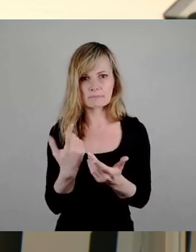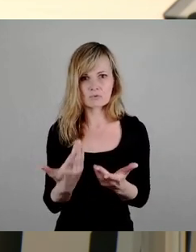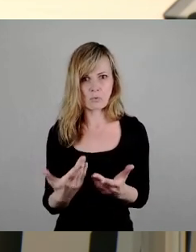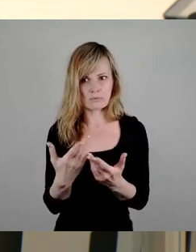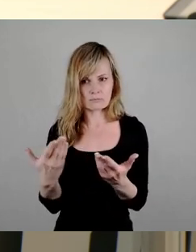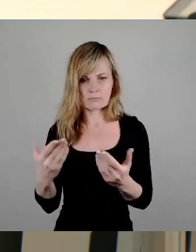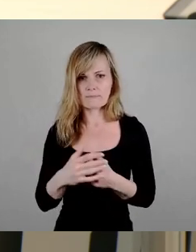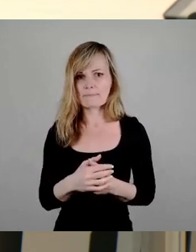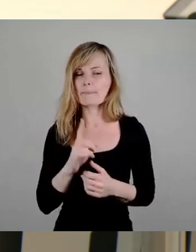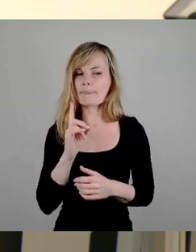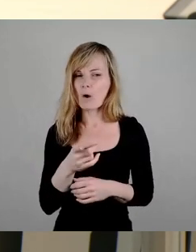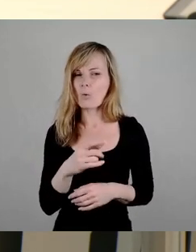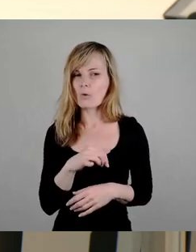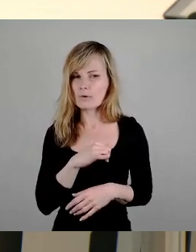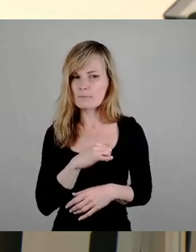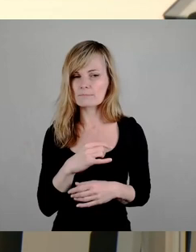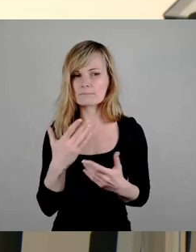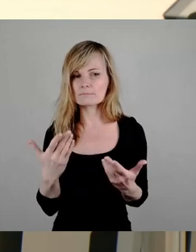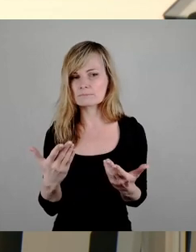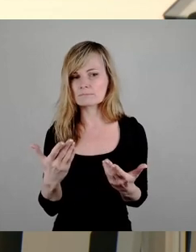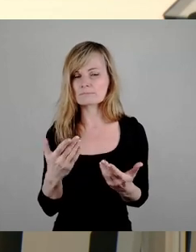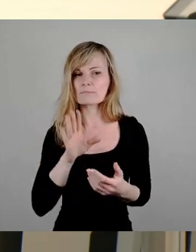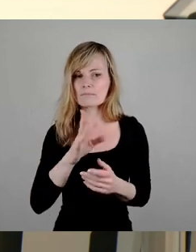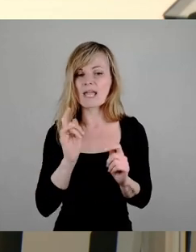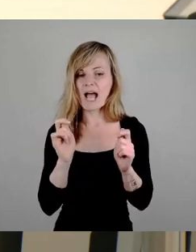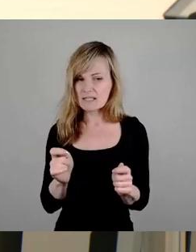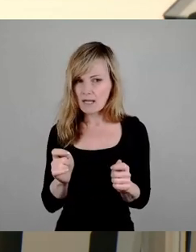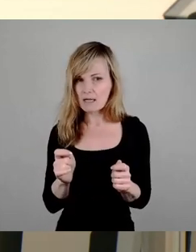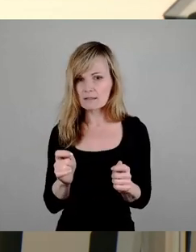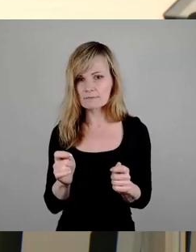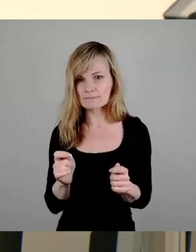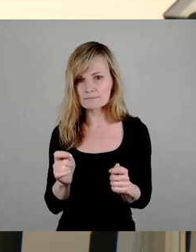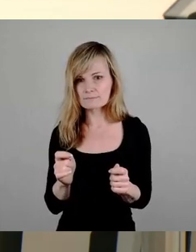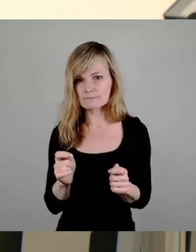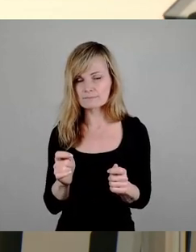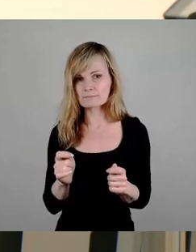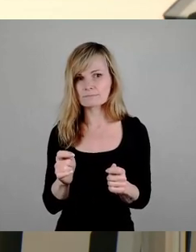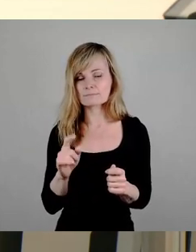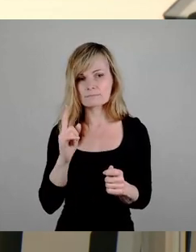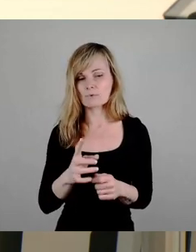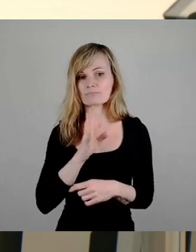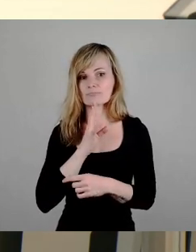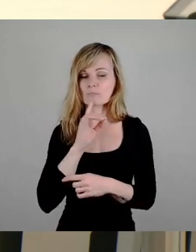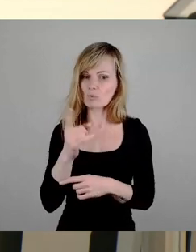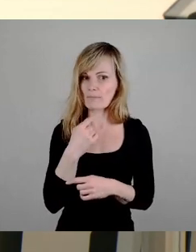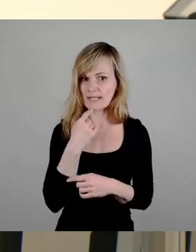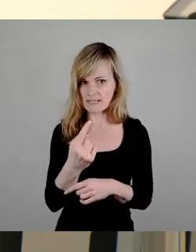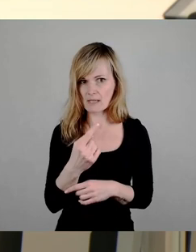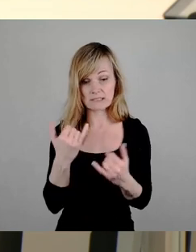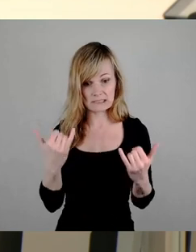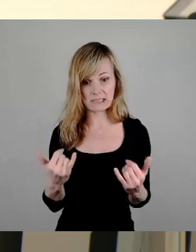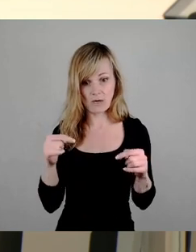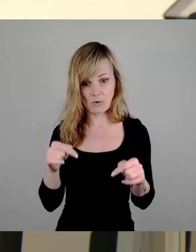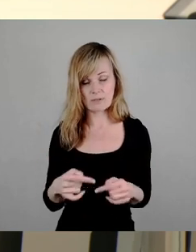auch, dass Sie in Ihrem Antrag, und das haben Sie auch in Ihrer Rede noch mal betont, hier und heute von der